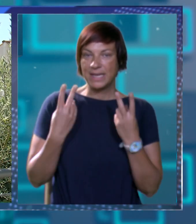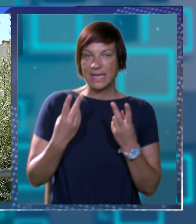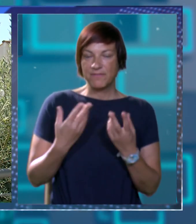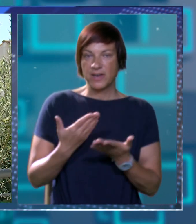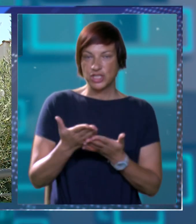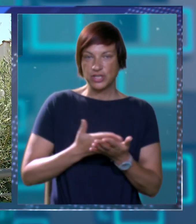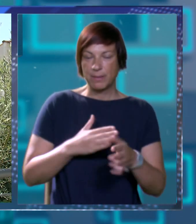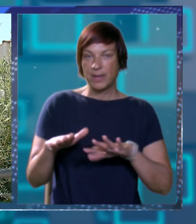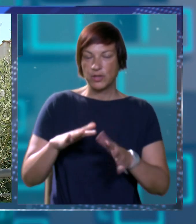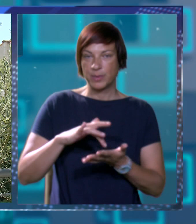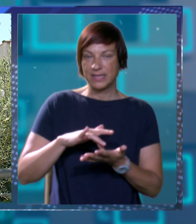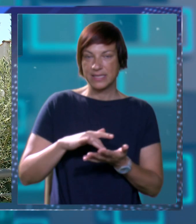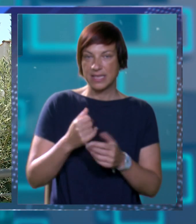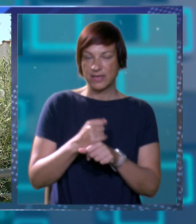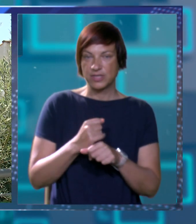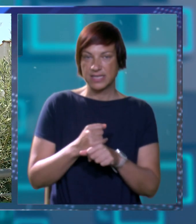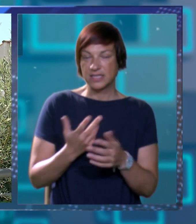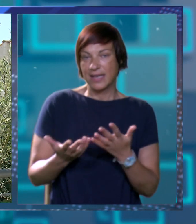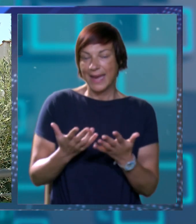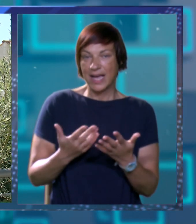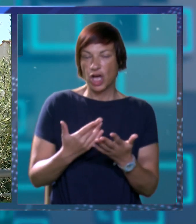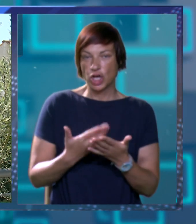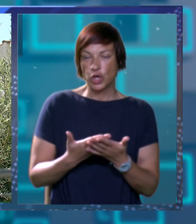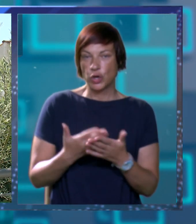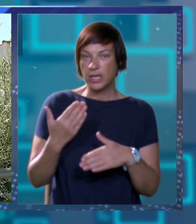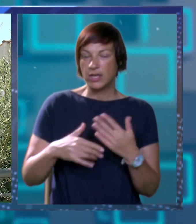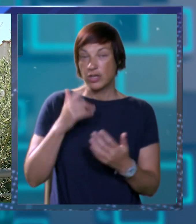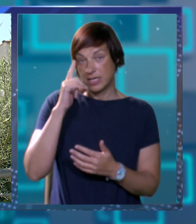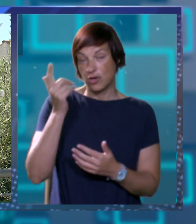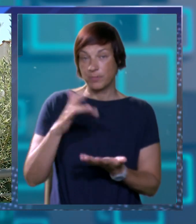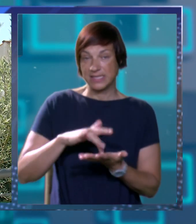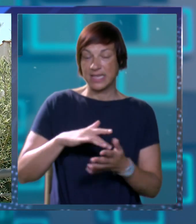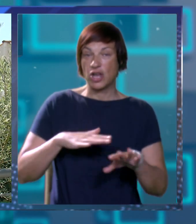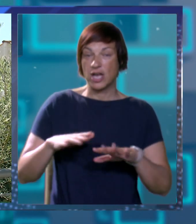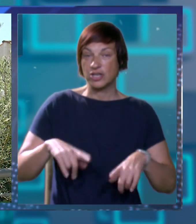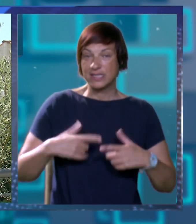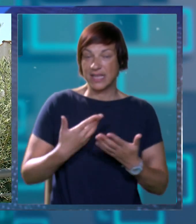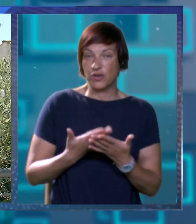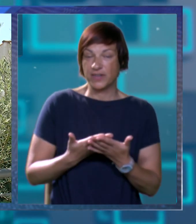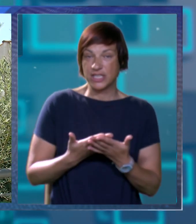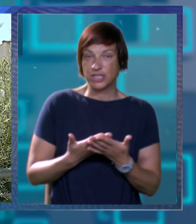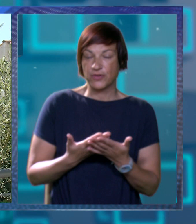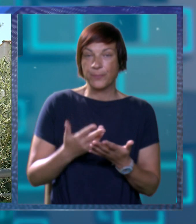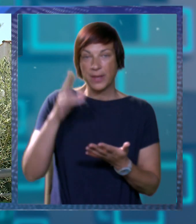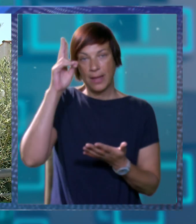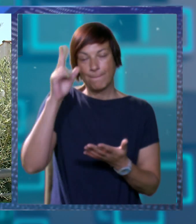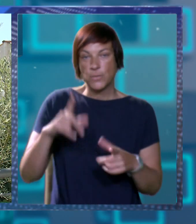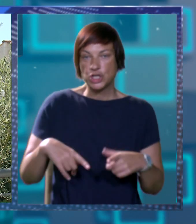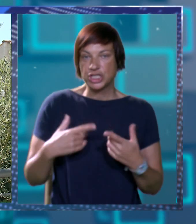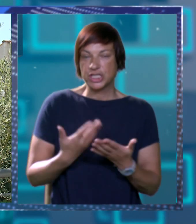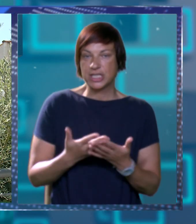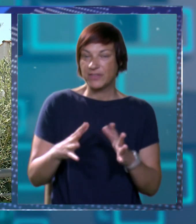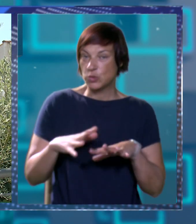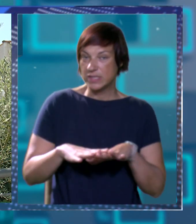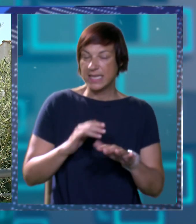vrlo bitno da planu upravljanja destinacijama ako se izrađuju, da na neki način konačno neko i misli na lokalno stanovištvo i kako to lokalno stanovištvo može živjeti